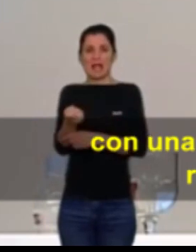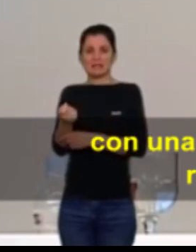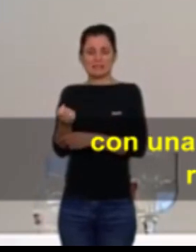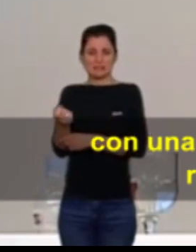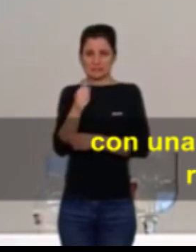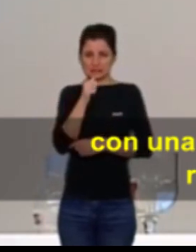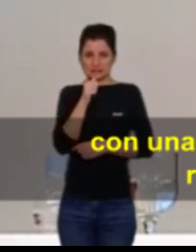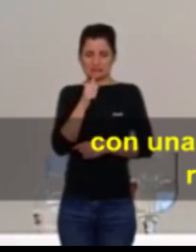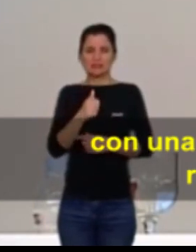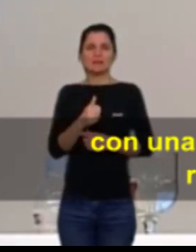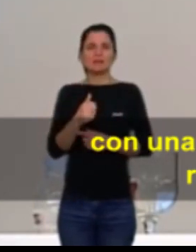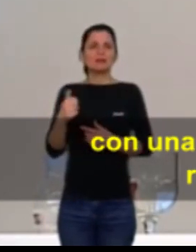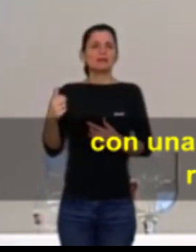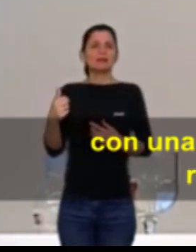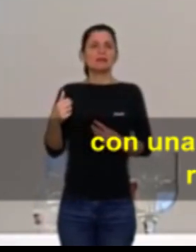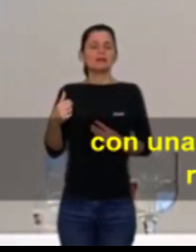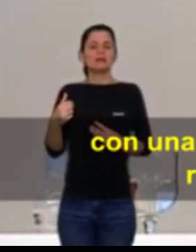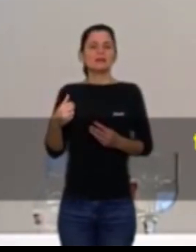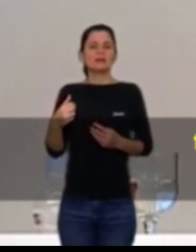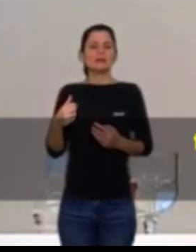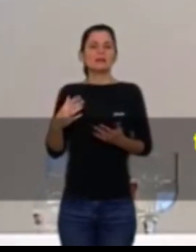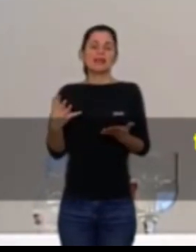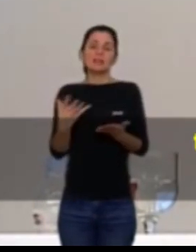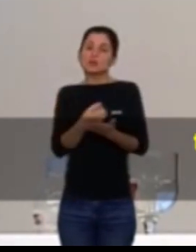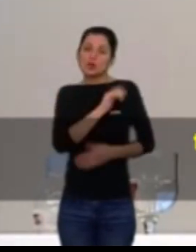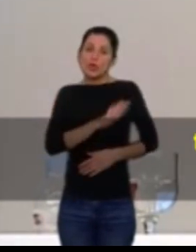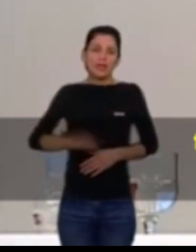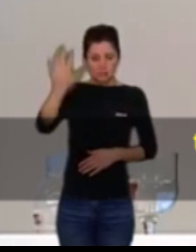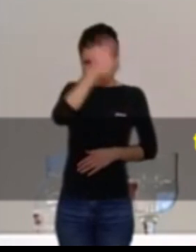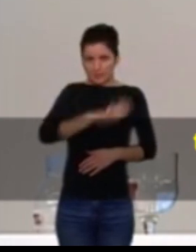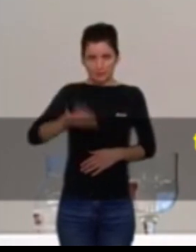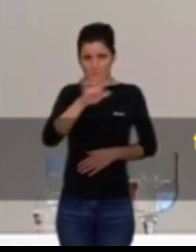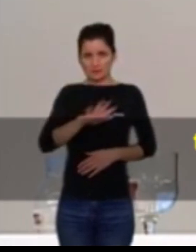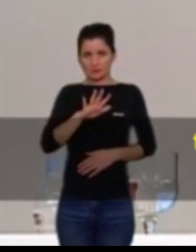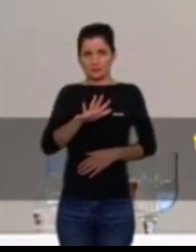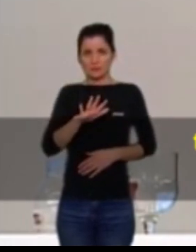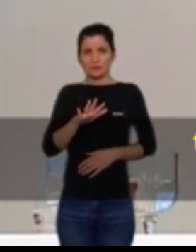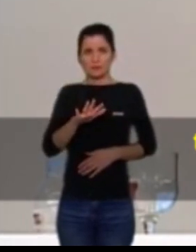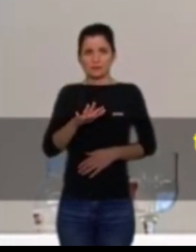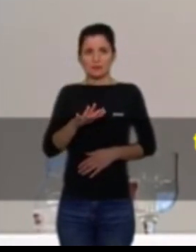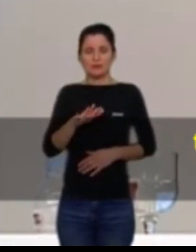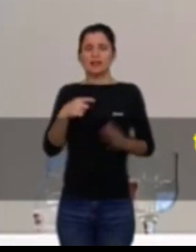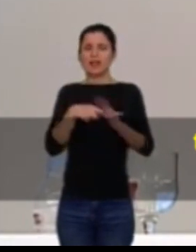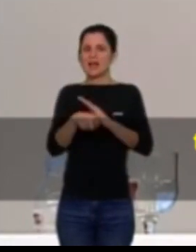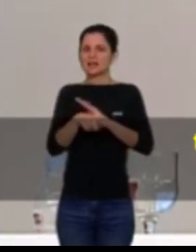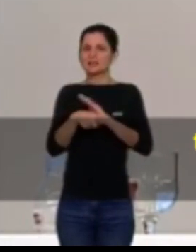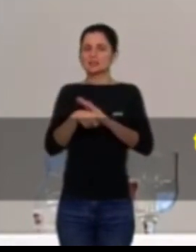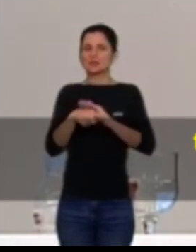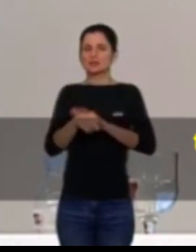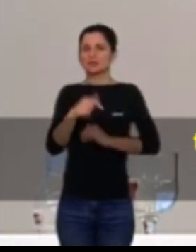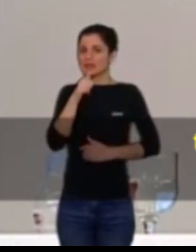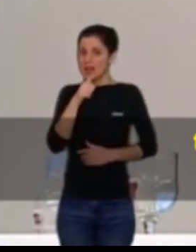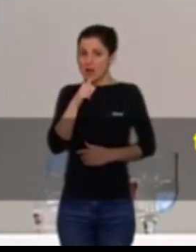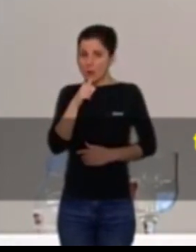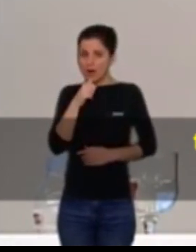que en tota Espanya podrien prendre exemple de la gestió de l'aigua que es